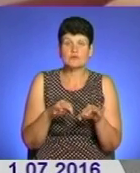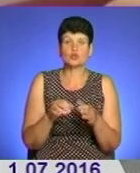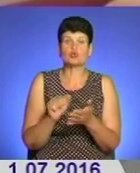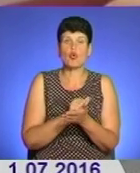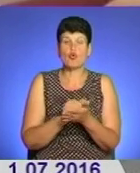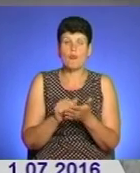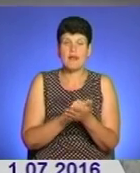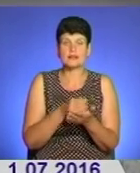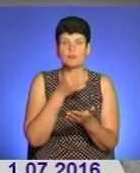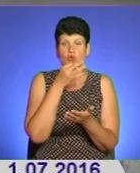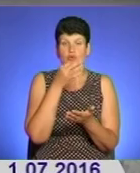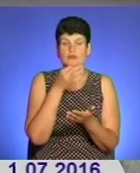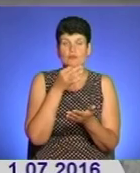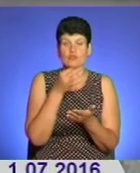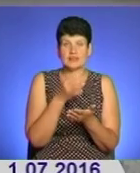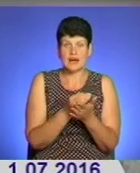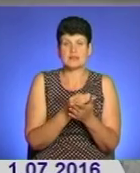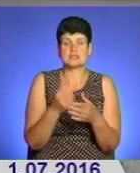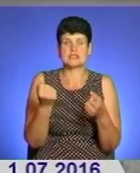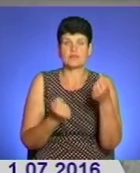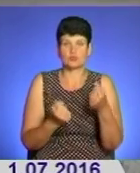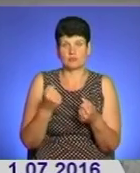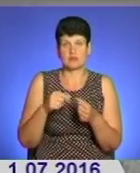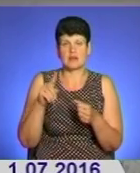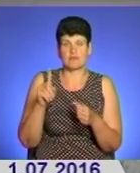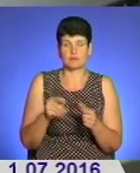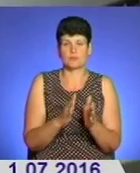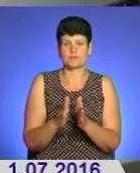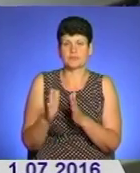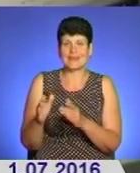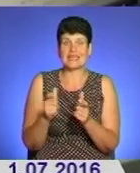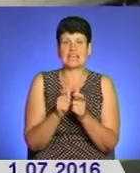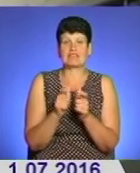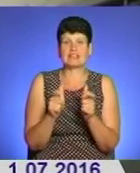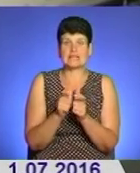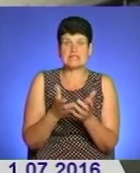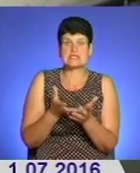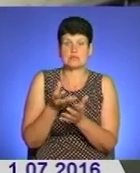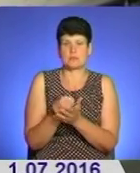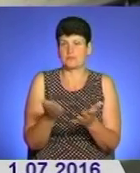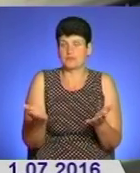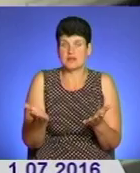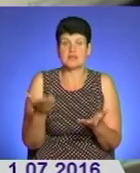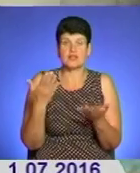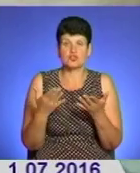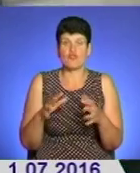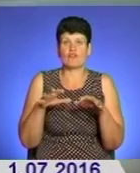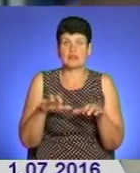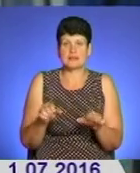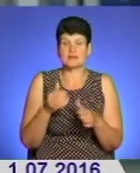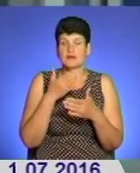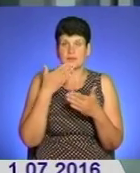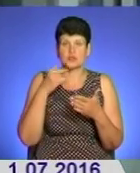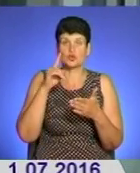про відповідальність автомобіля вимогам безпеки дорожнього руху, а також квитанці про оплату послуг. Якщо власник автівки відсутній, то